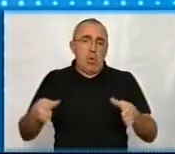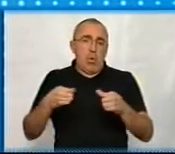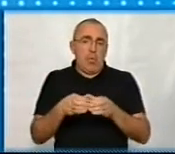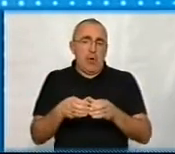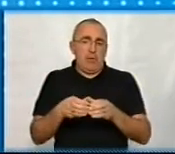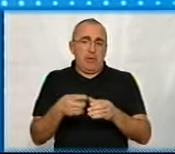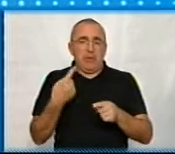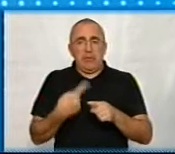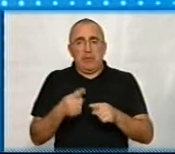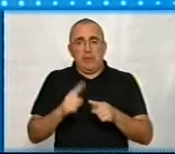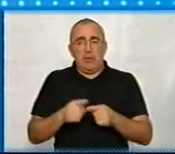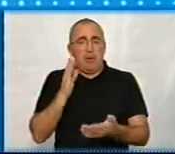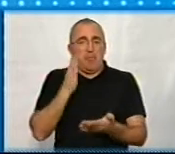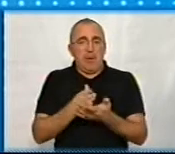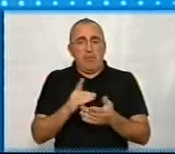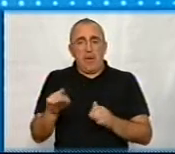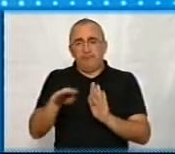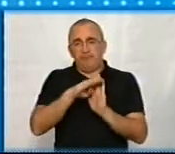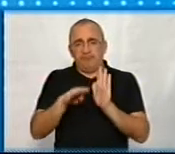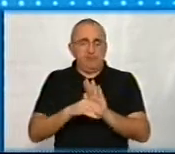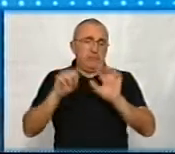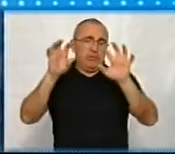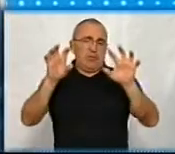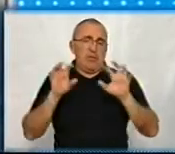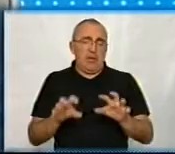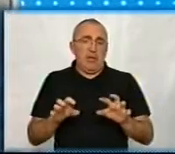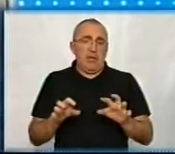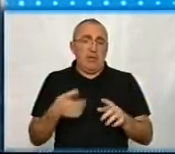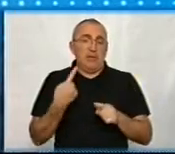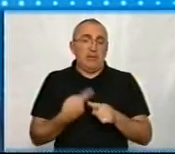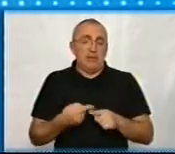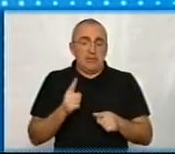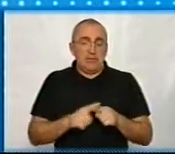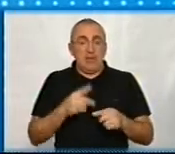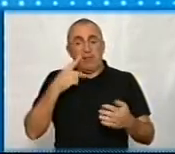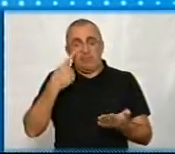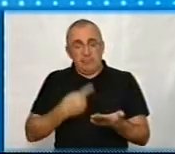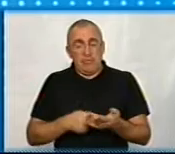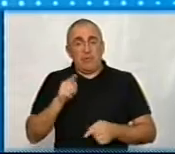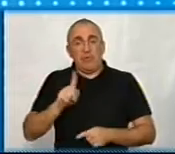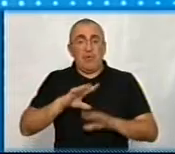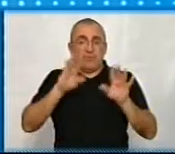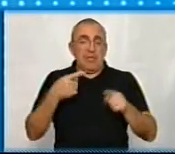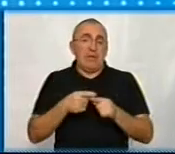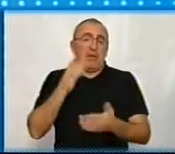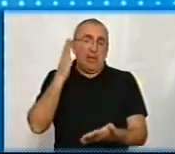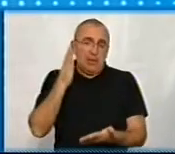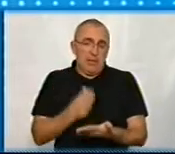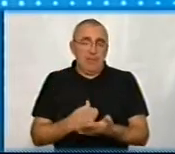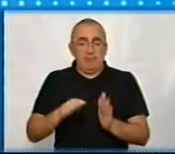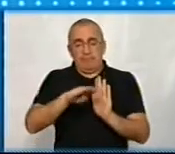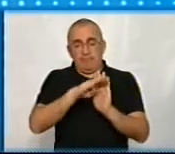Тобто це прямі норми закону. Якраз це свідчить про те, що все-таки є вже і